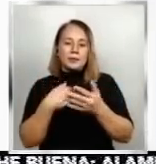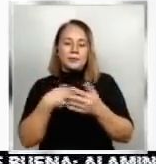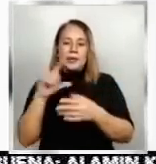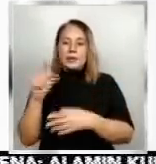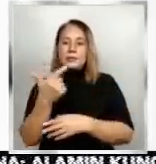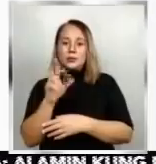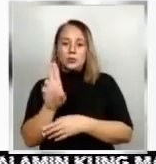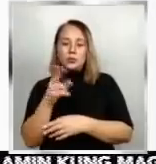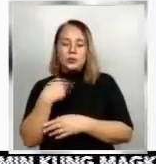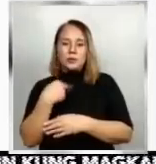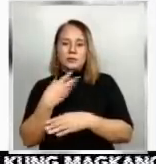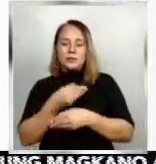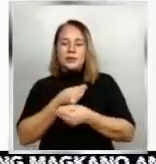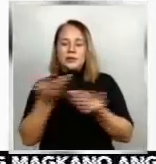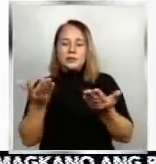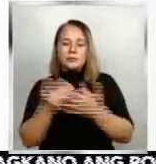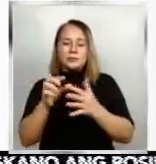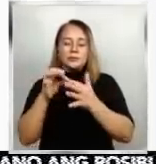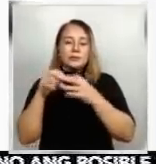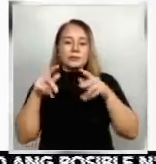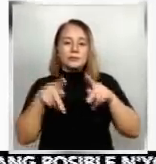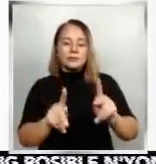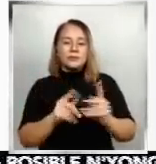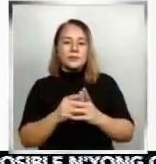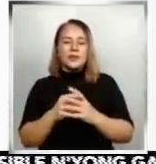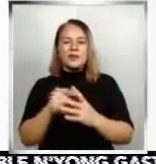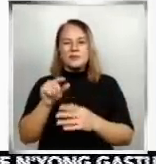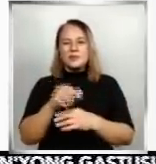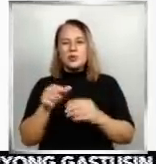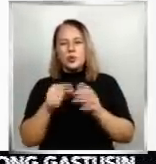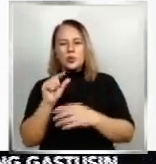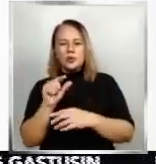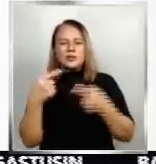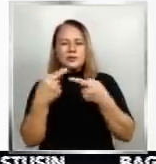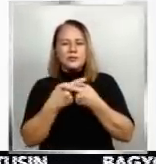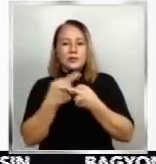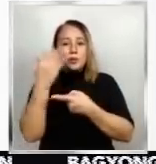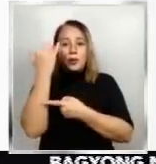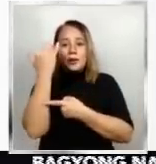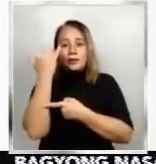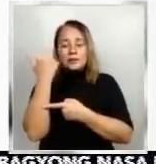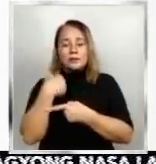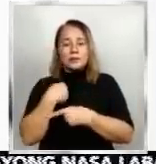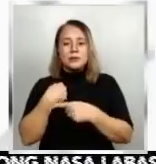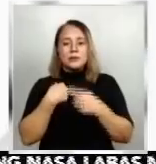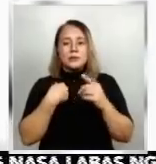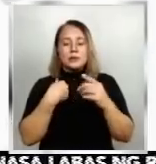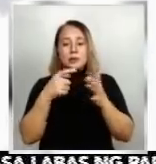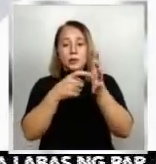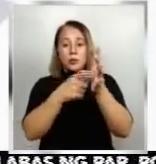pagdibigay po ng special permit ay medyo may conflict po kasi doon po sa requirement namin,